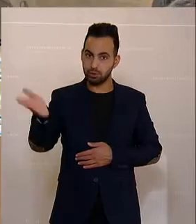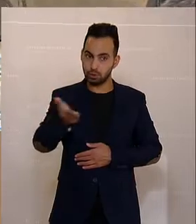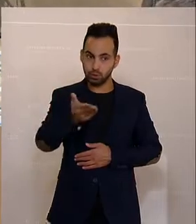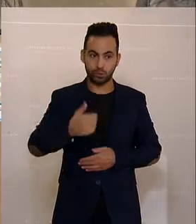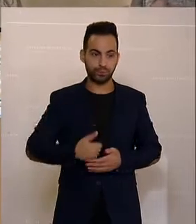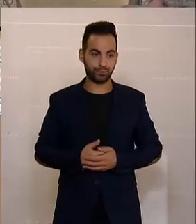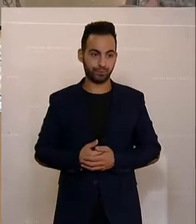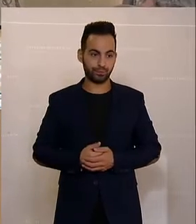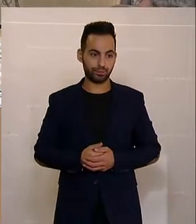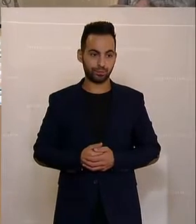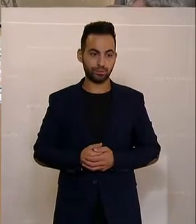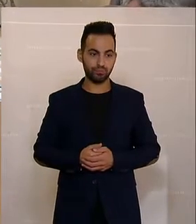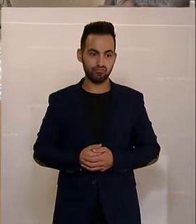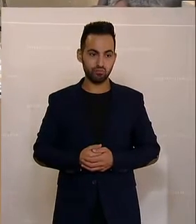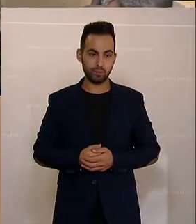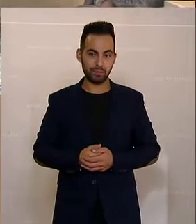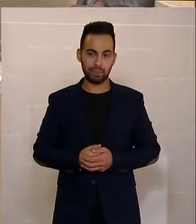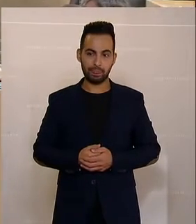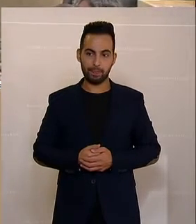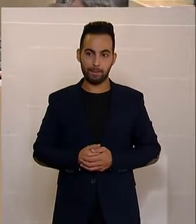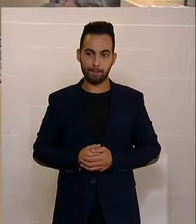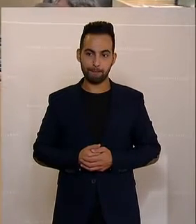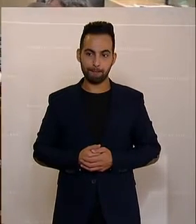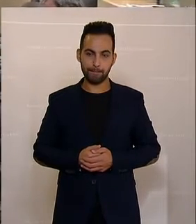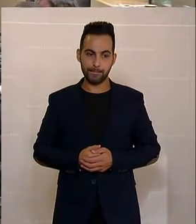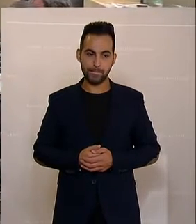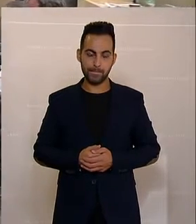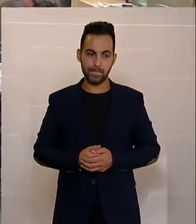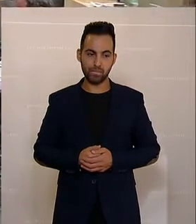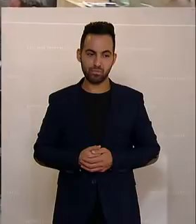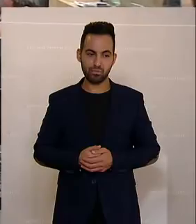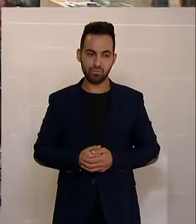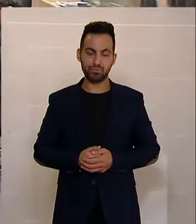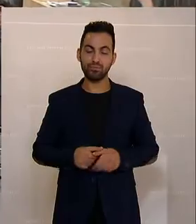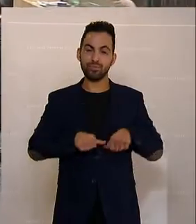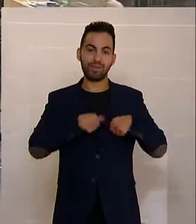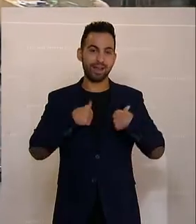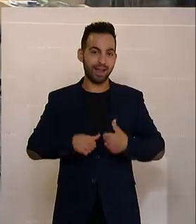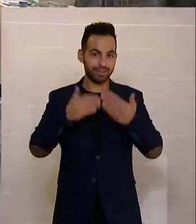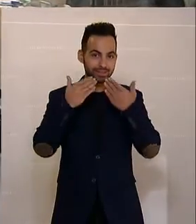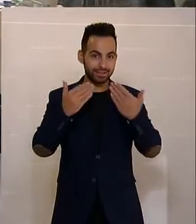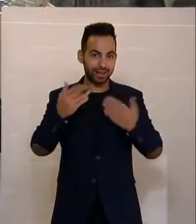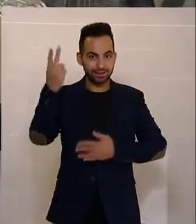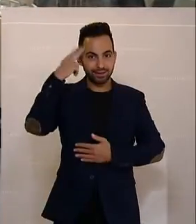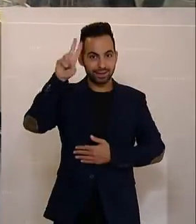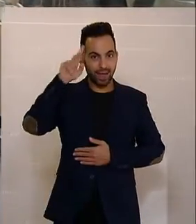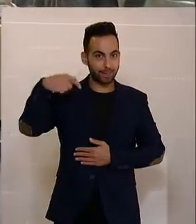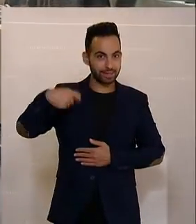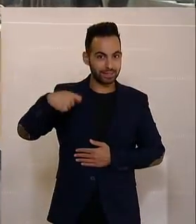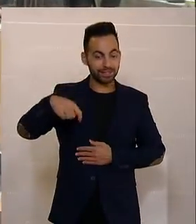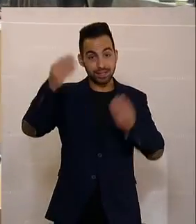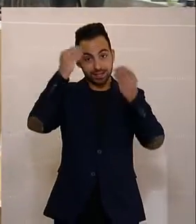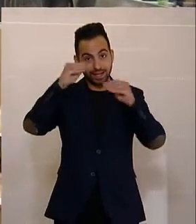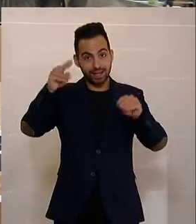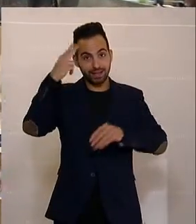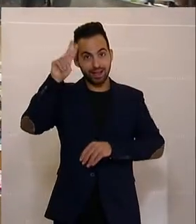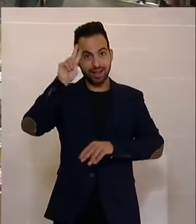Dann am Weg zum Rednerpult ist Johanna Jax, ÖVP. Herzlichen Dank, Herr Präsident, sehr geehrter Herr Minister,